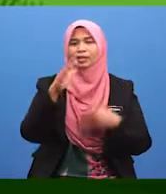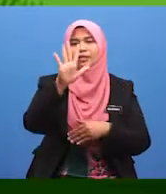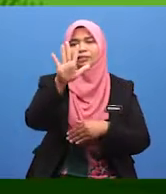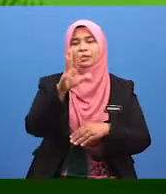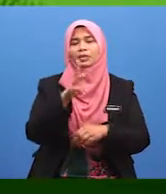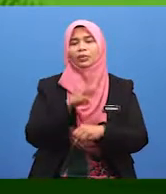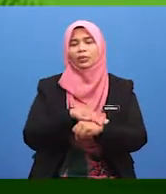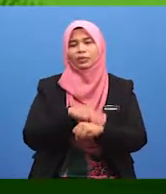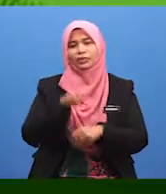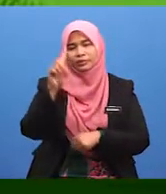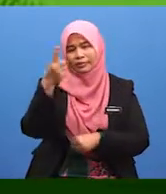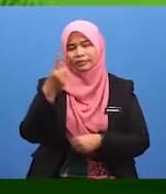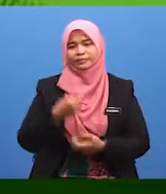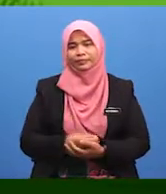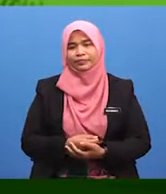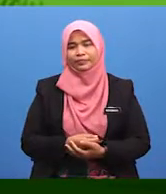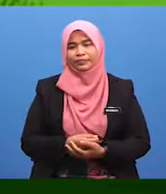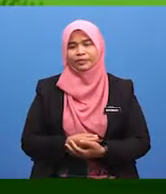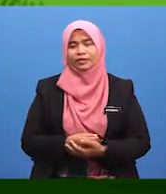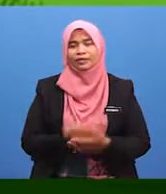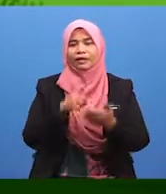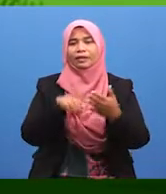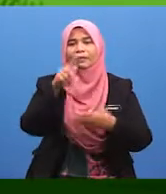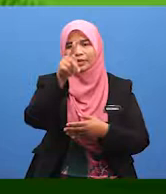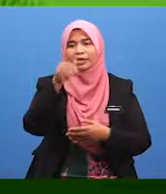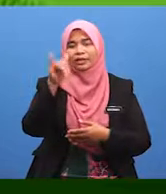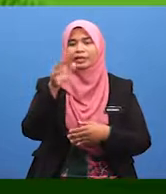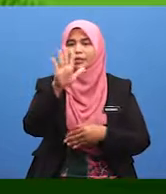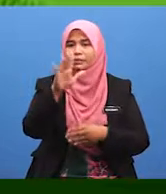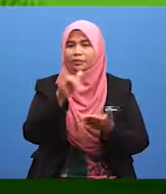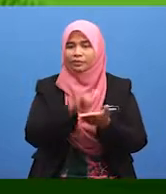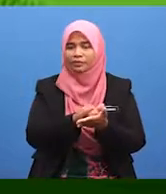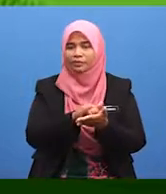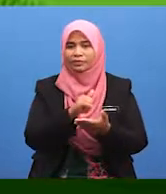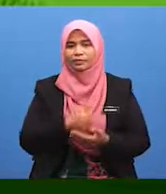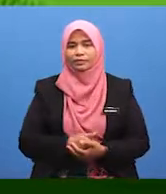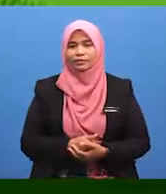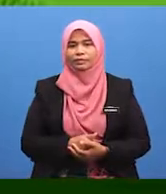lima sahaja. Apakah yang lima itu?